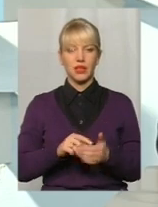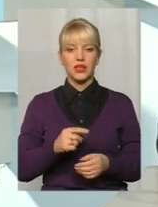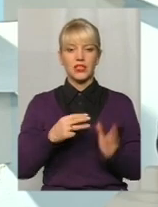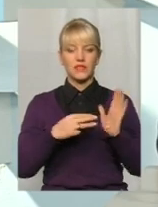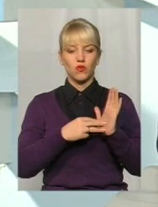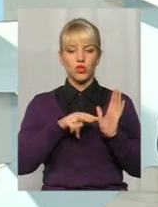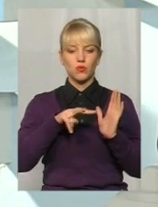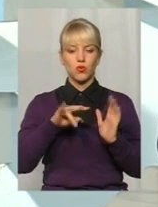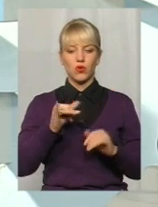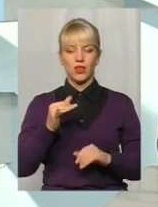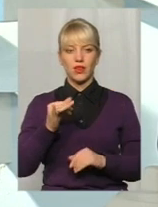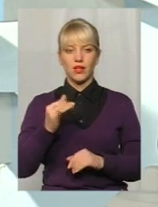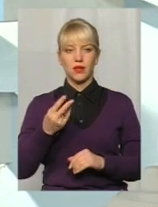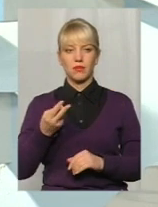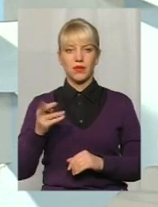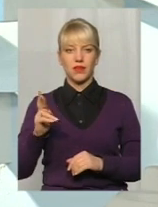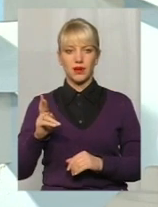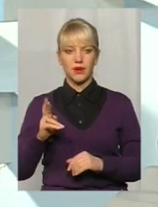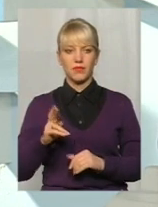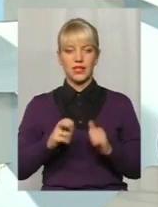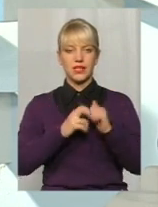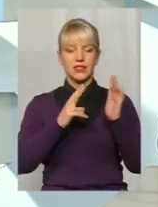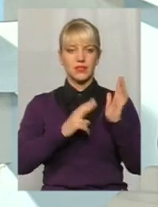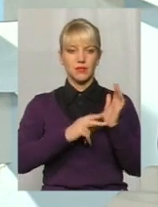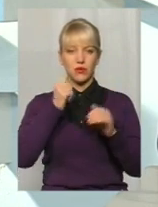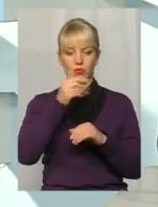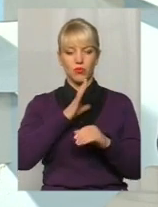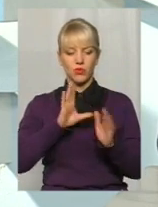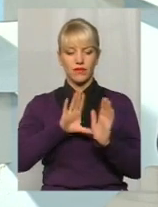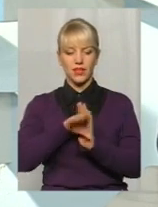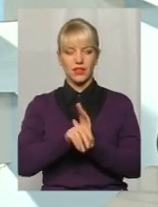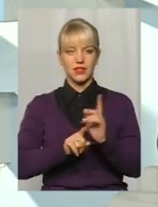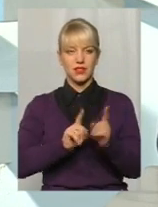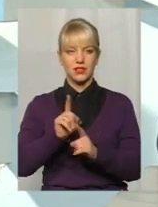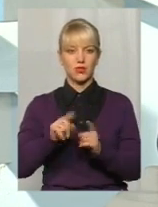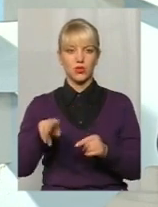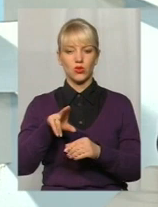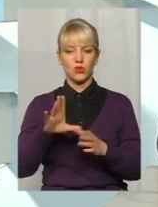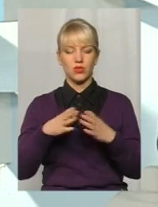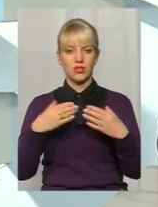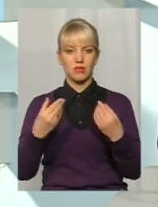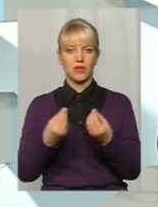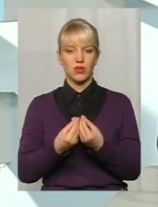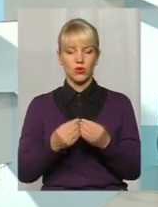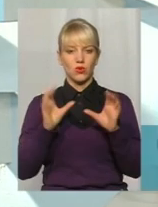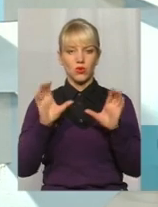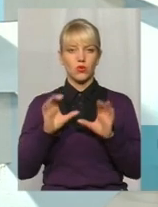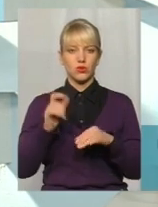липня 2017 року були внесені зміни до Сімейного кодексу України,